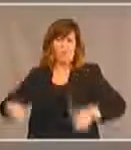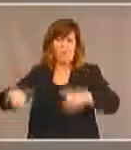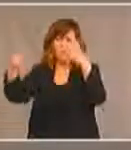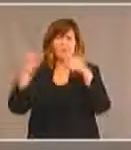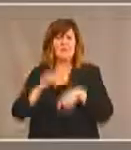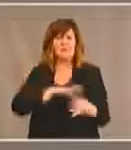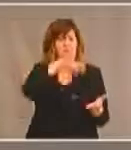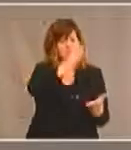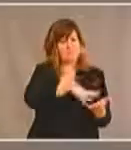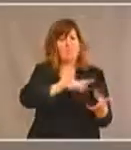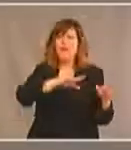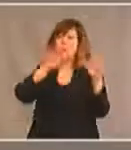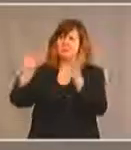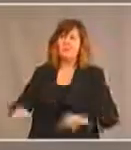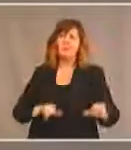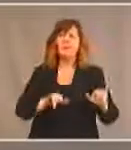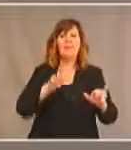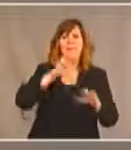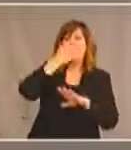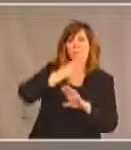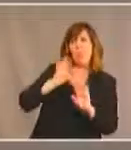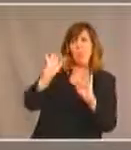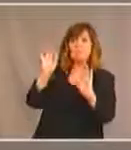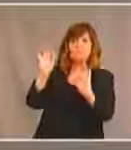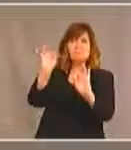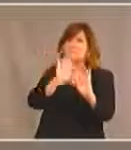agréable à l'oeil mais